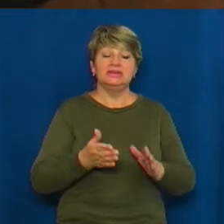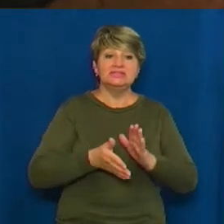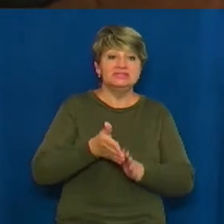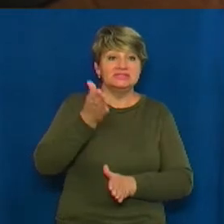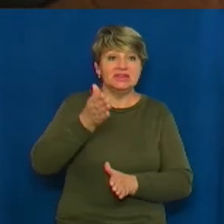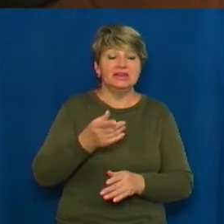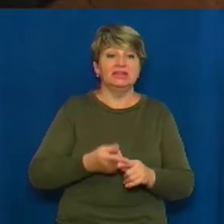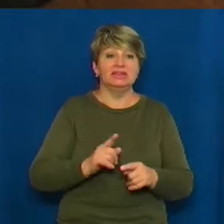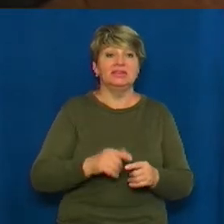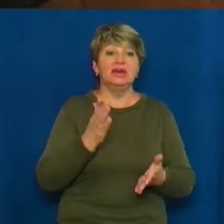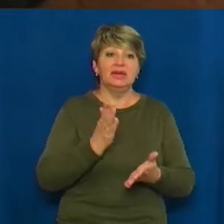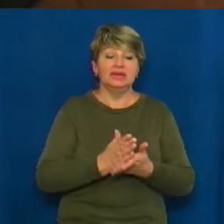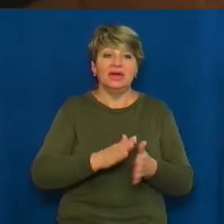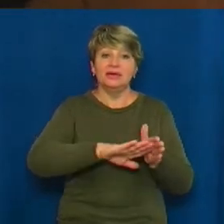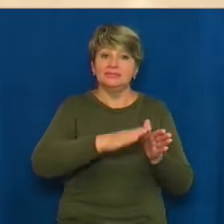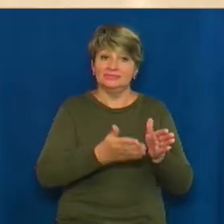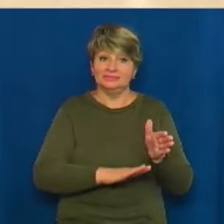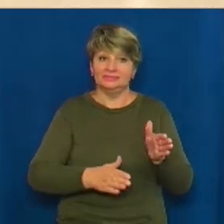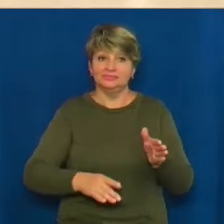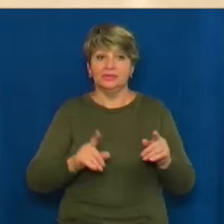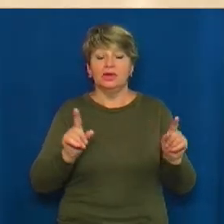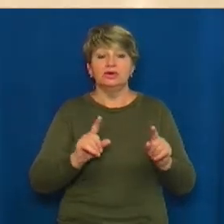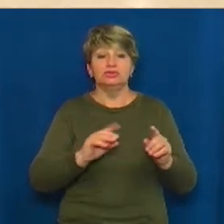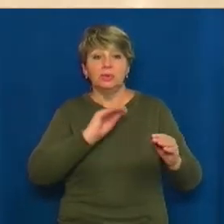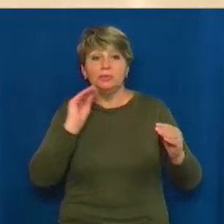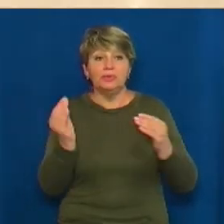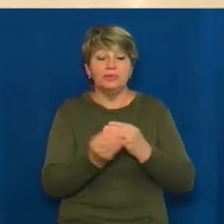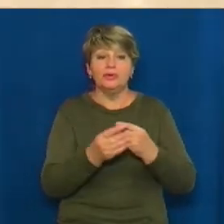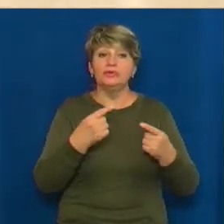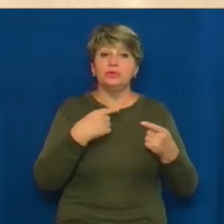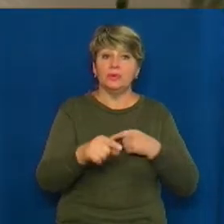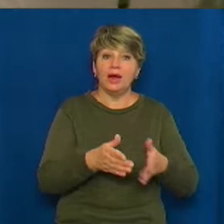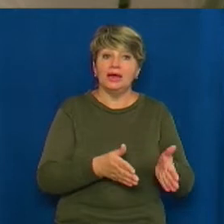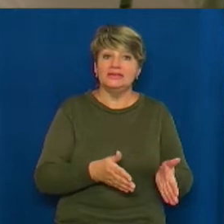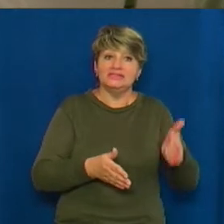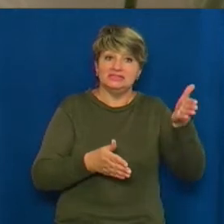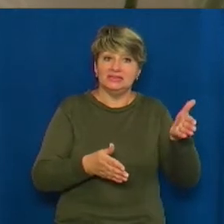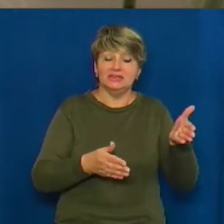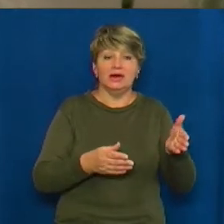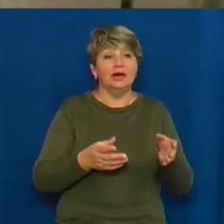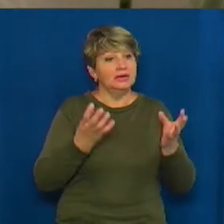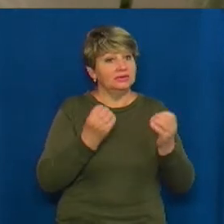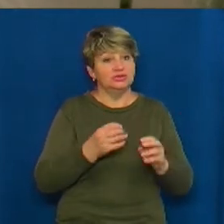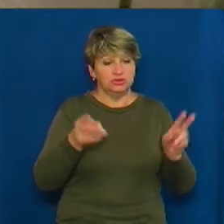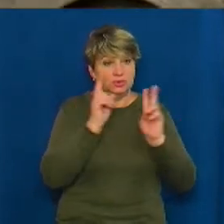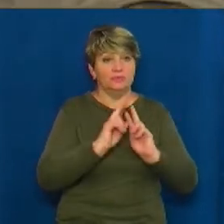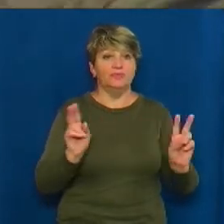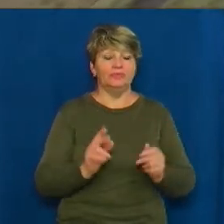вхід, що веде на гору до хорів. Що приховує протилежна стіна, з'ясовує і архітектор-реставратор Володимир Бевс.